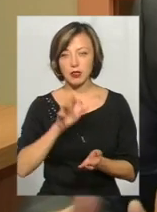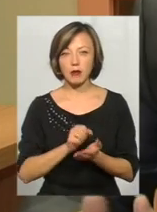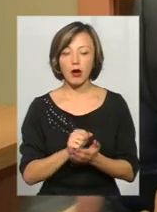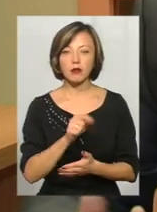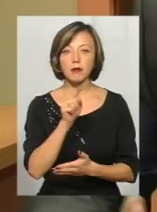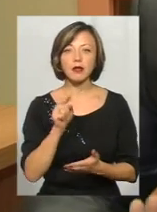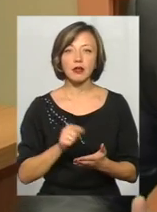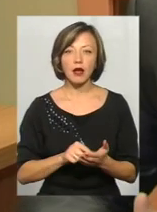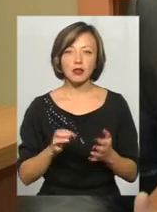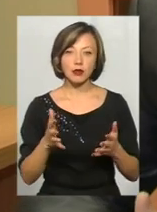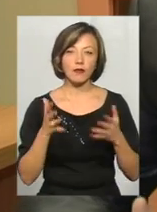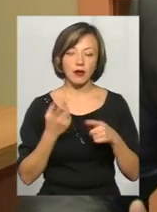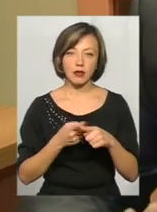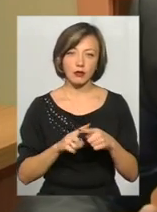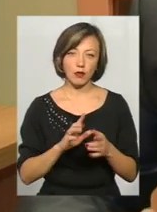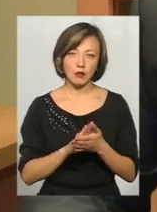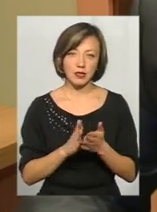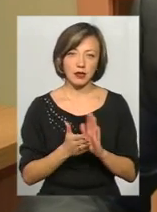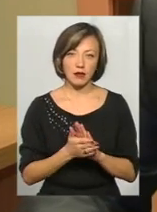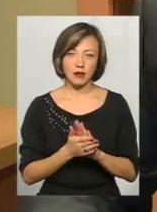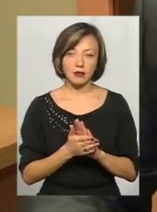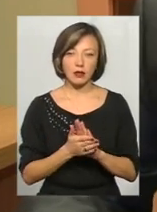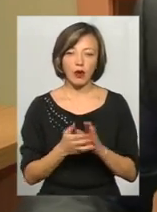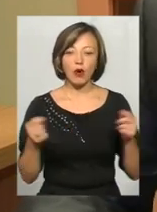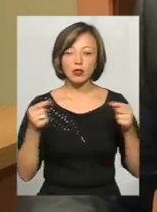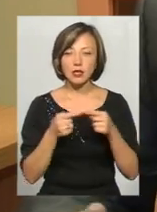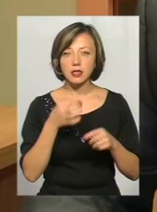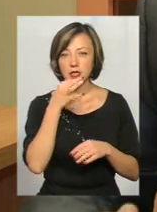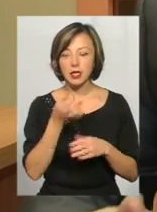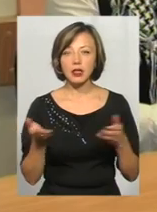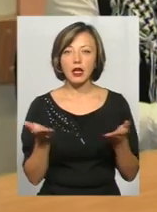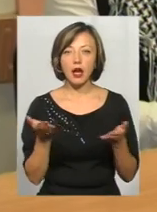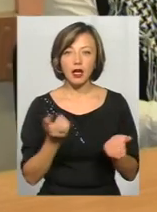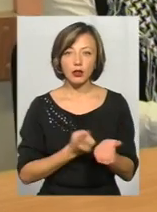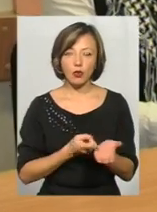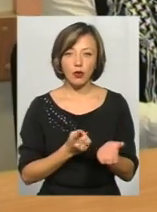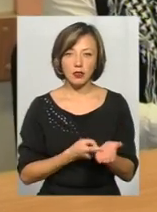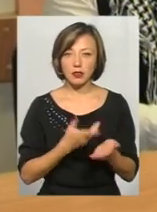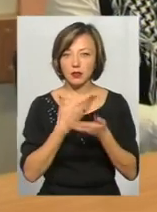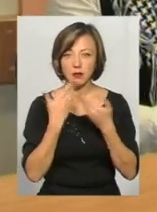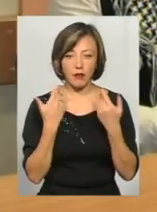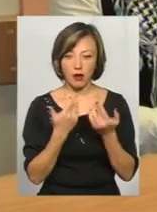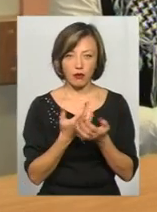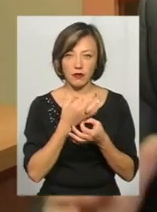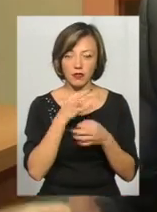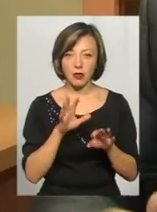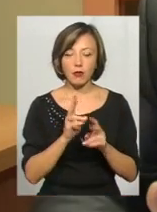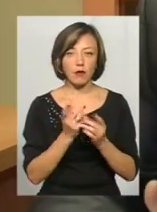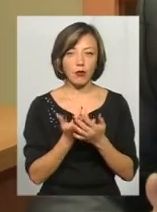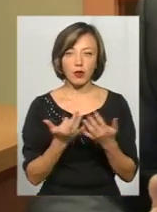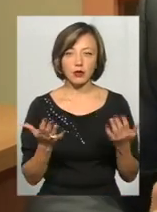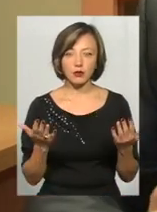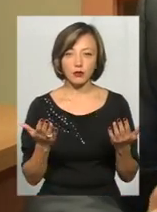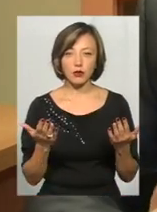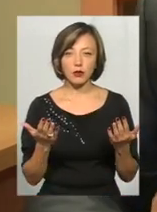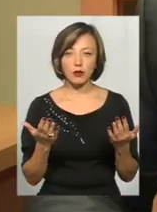питанням щодо з'ясування цих обставин. Тобто, однозначно сказати, які докази, нема універсального, по-різному. Зараз одна з